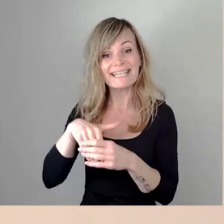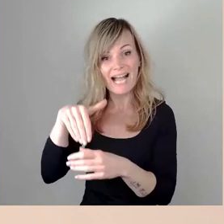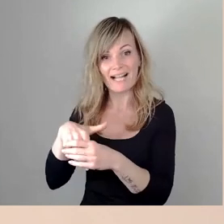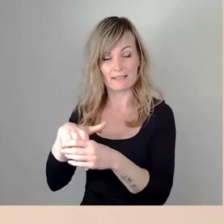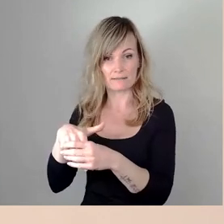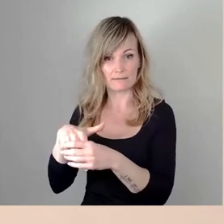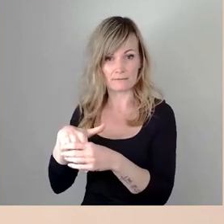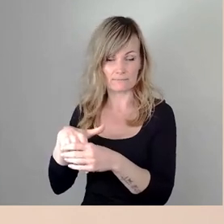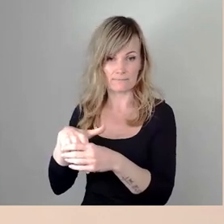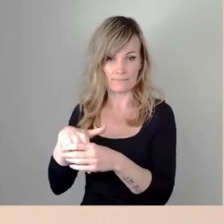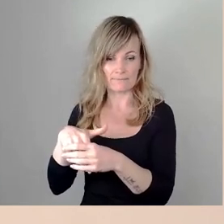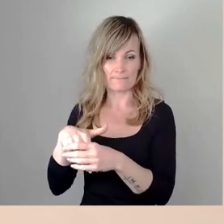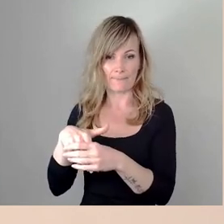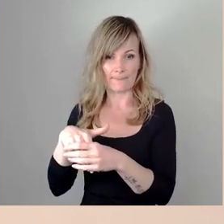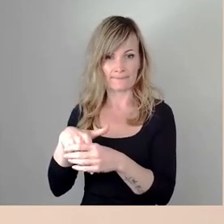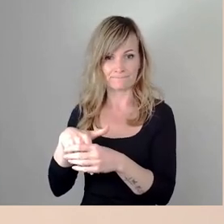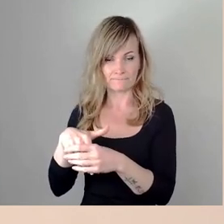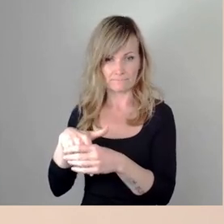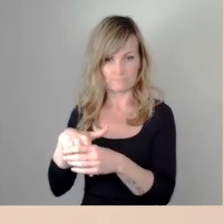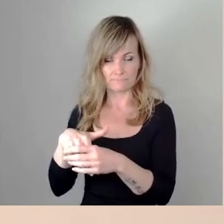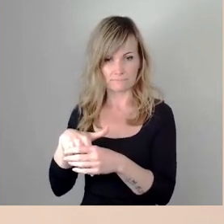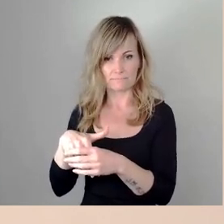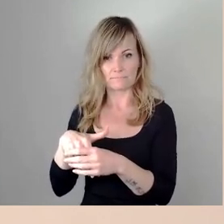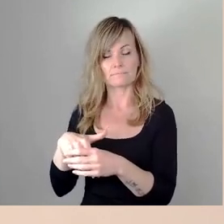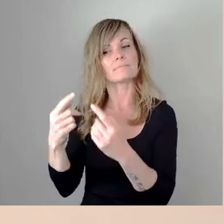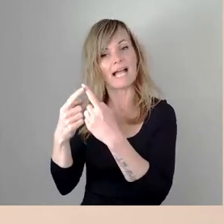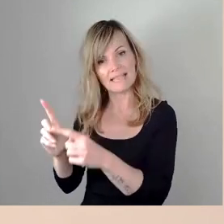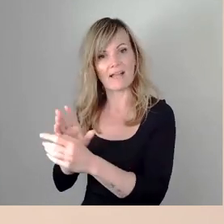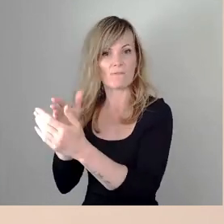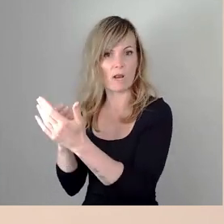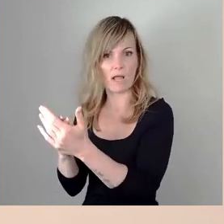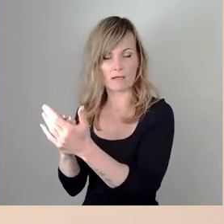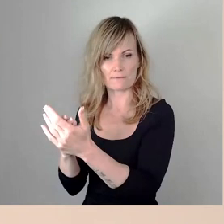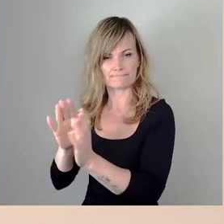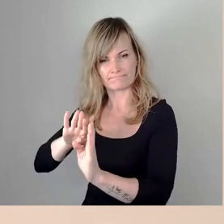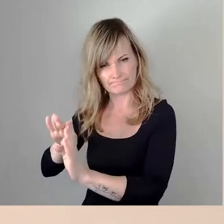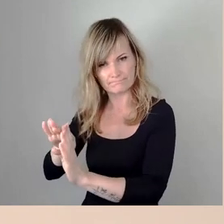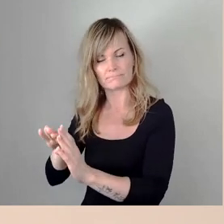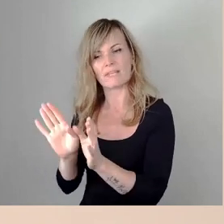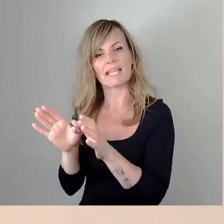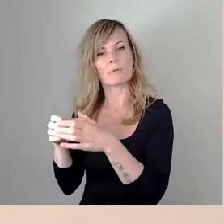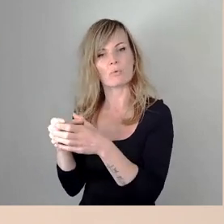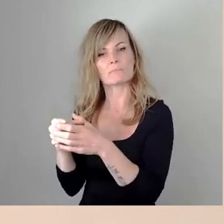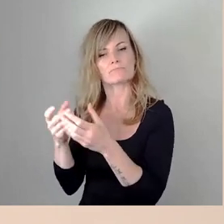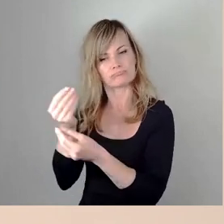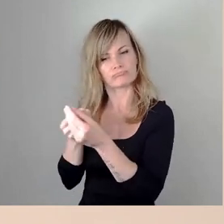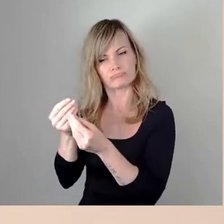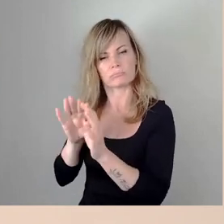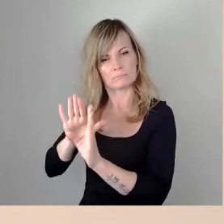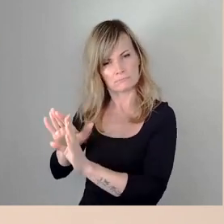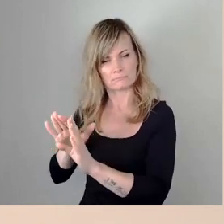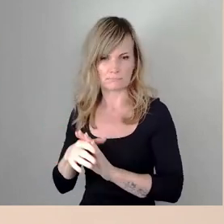der Ausschreibungs Inhalte Gegenstand einer anderen Vorlage und wird eher in den Gremien behandelt das heißt also auch